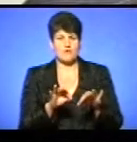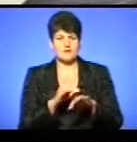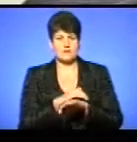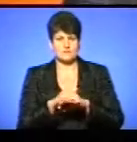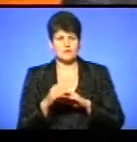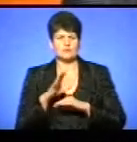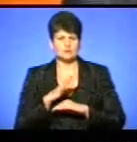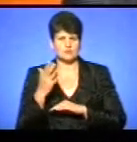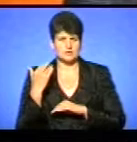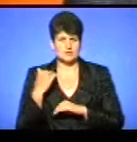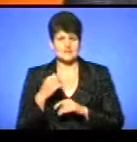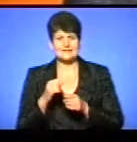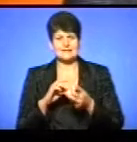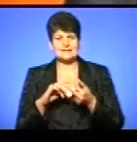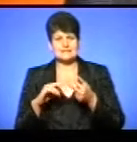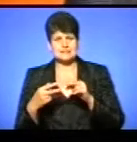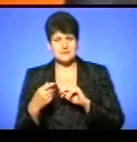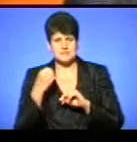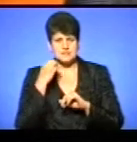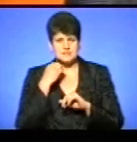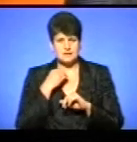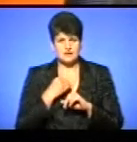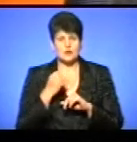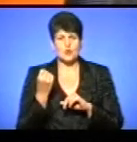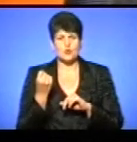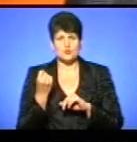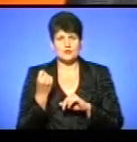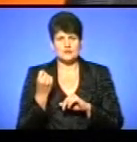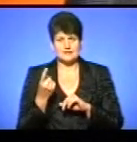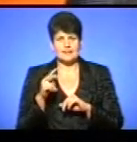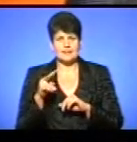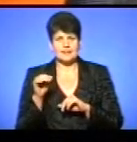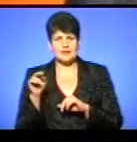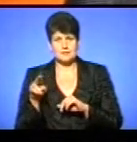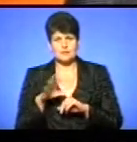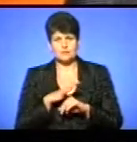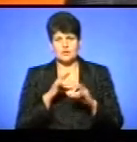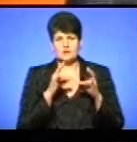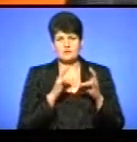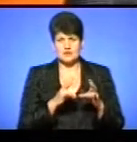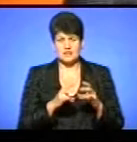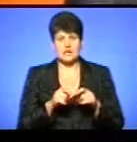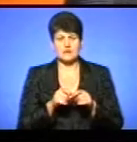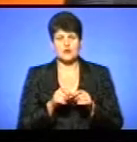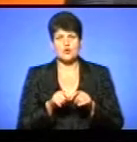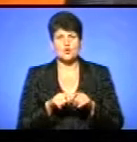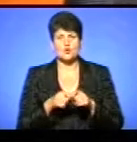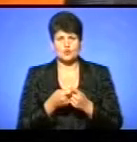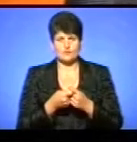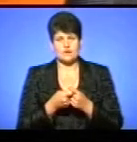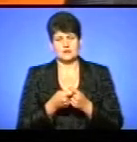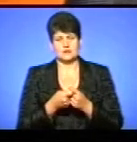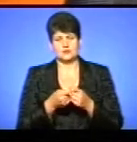було раніше. Замість старих, що я казав, 11 лип, які були аварійні, які, скажімо, руйнували проїзну